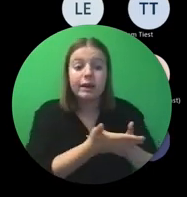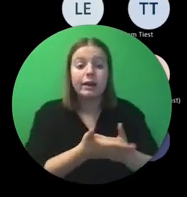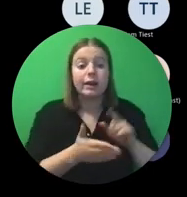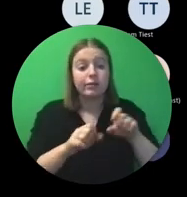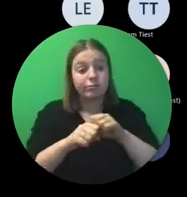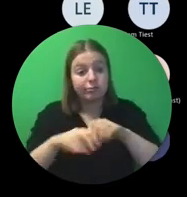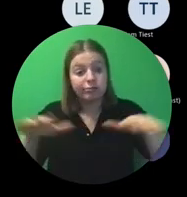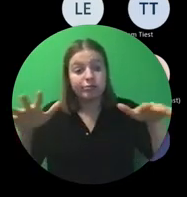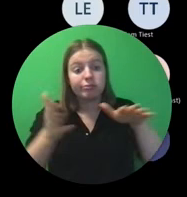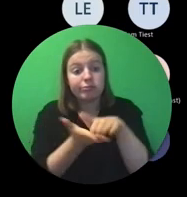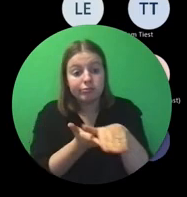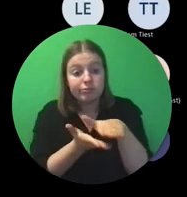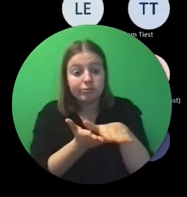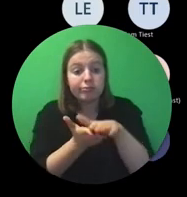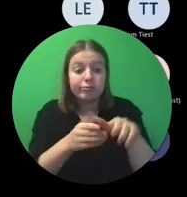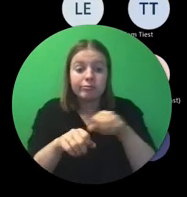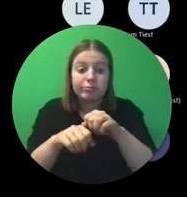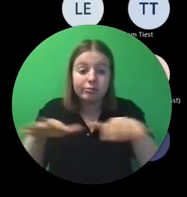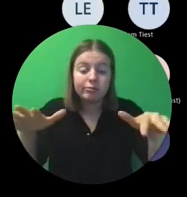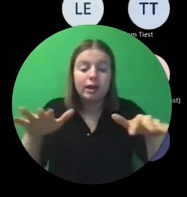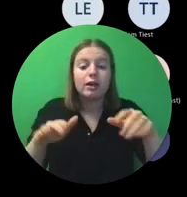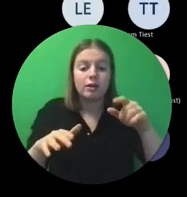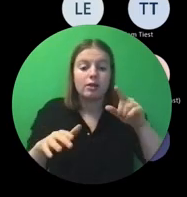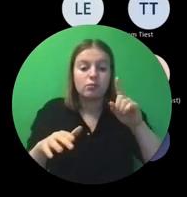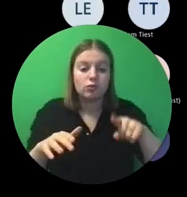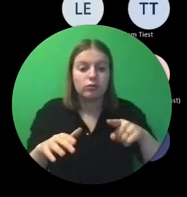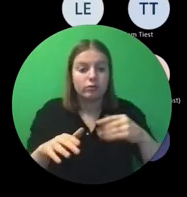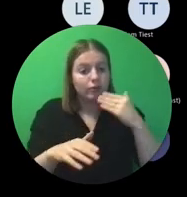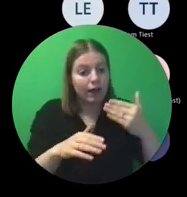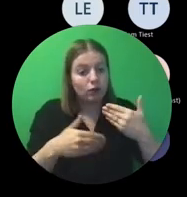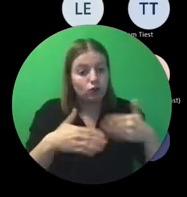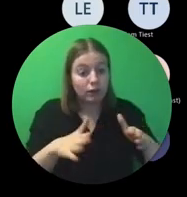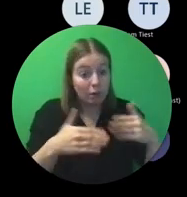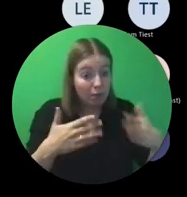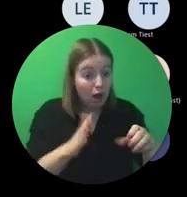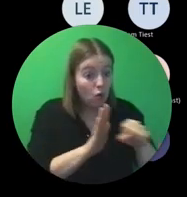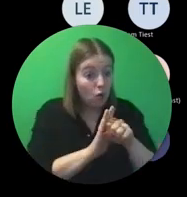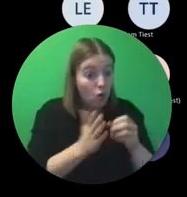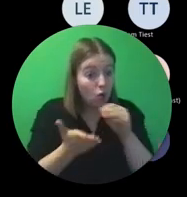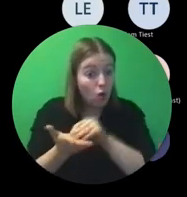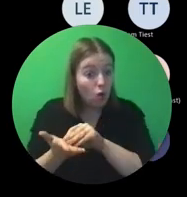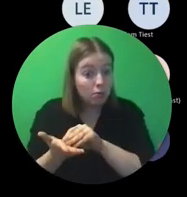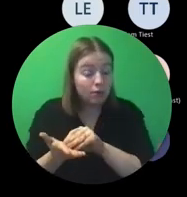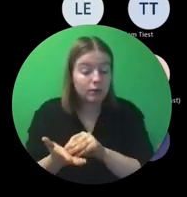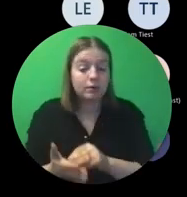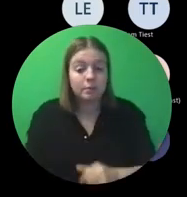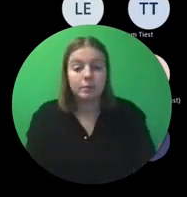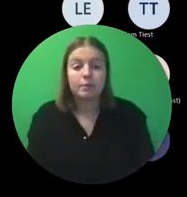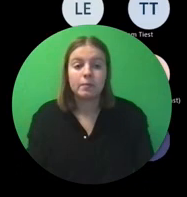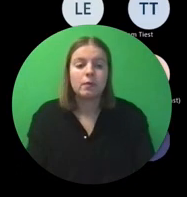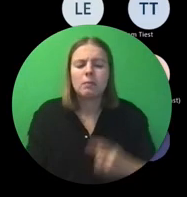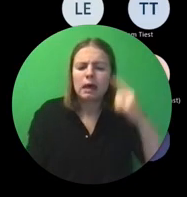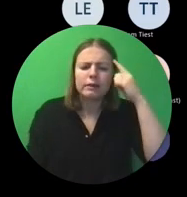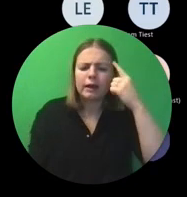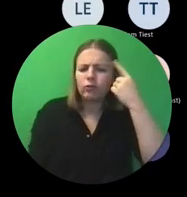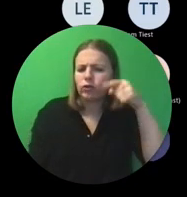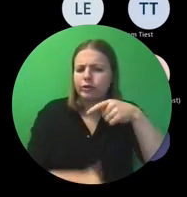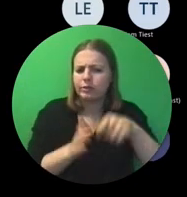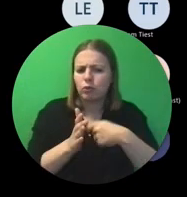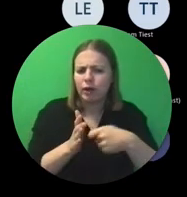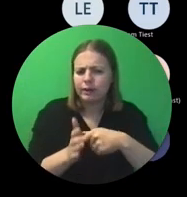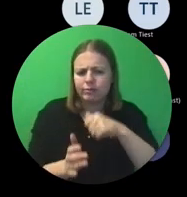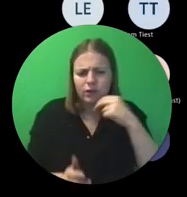je geeft die uit, dan moet je toestemming vragen of je dat logo er mag op zetten. Maar ik denk niet dat dat hier